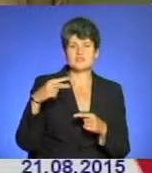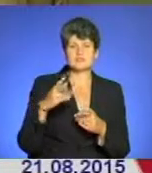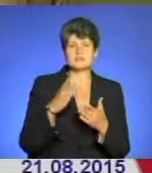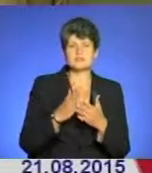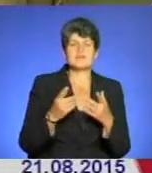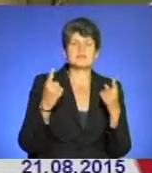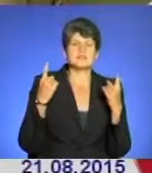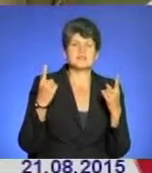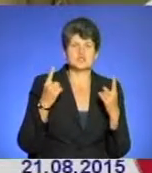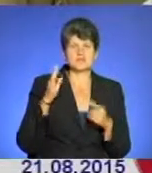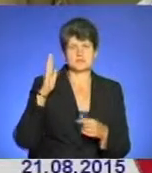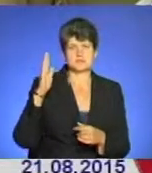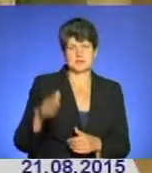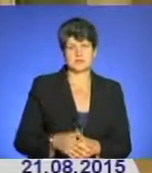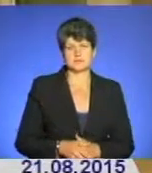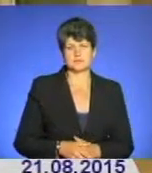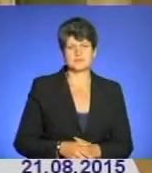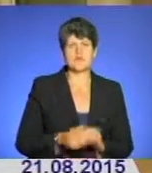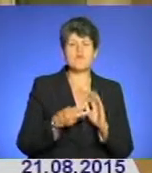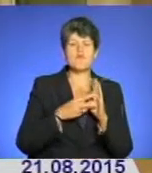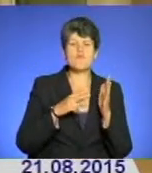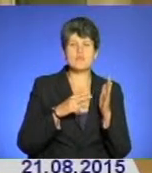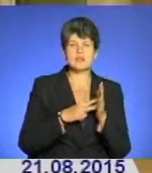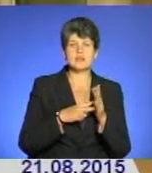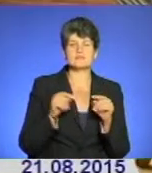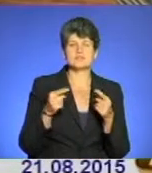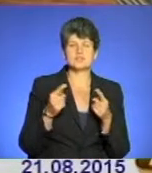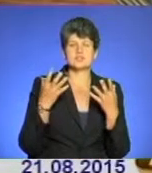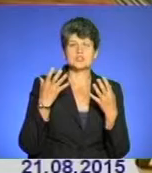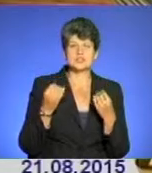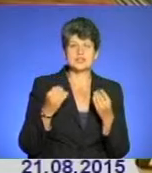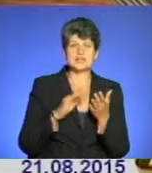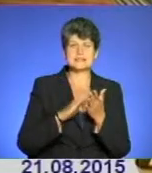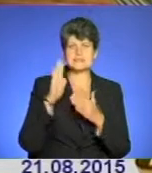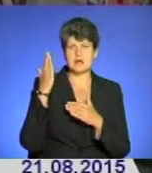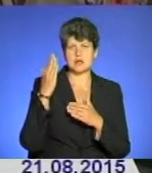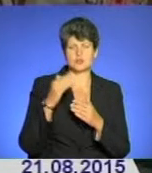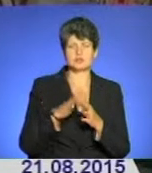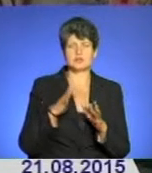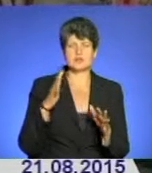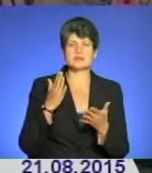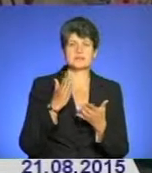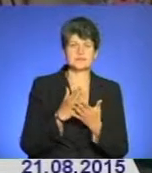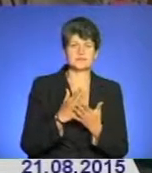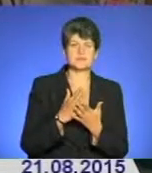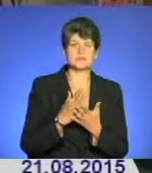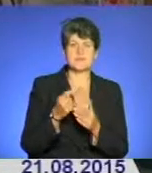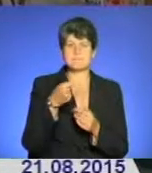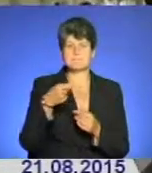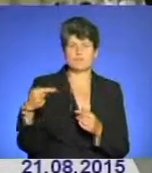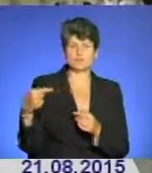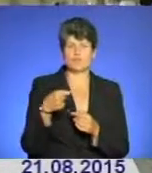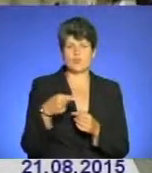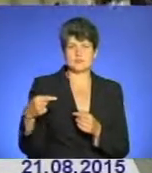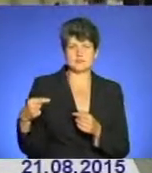величезні перспективи. У планах відтворити ще і дзеркальну залу, яка розташовувалась на першому